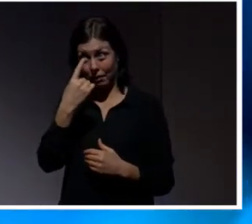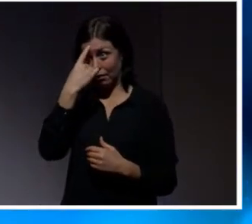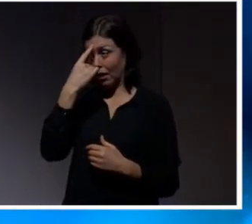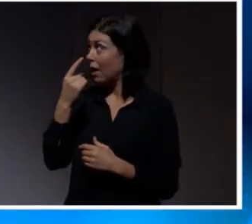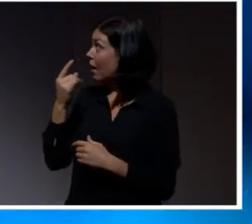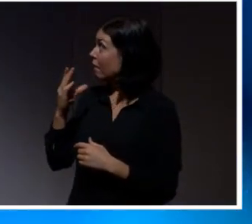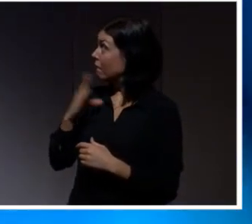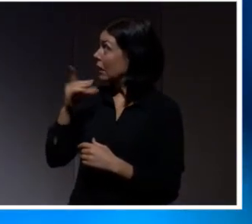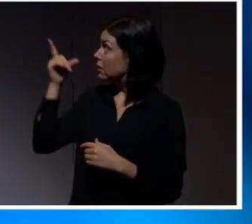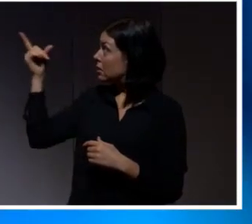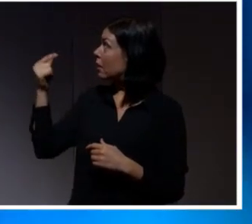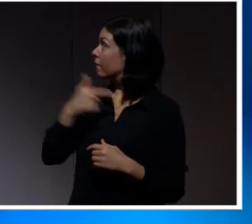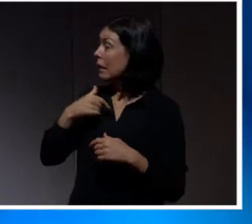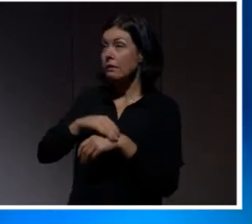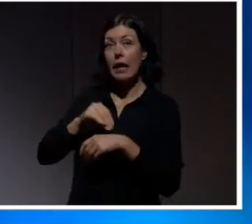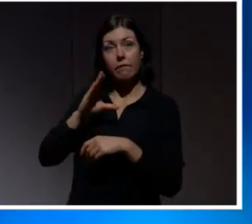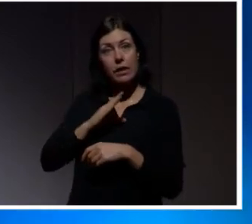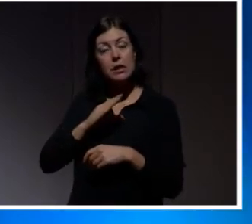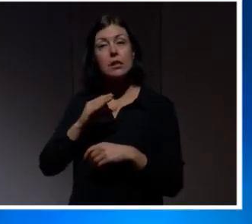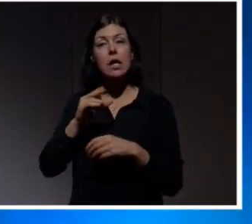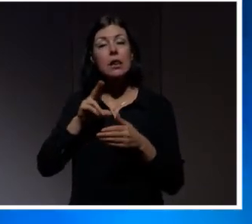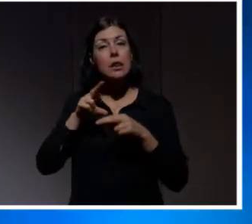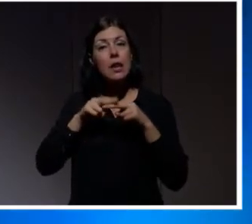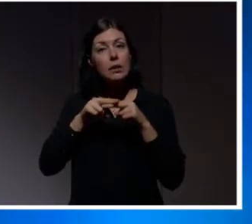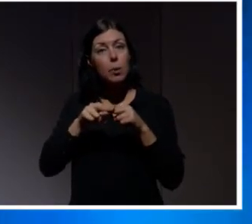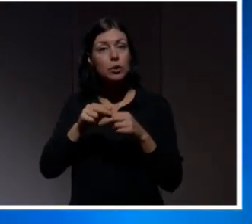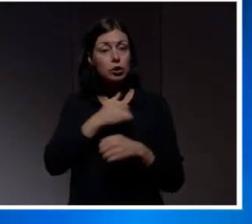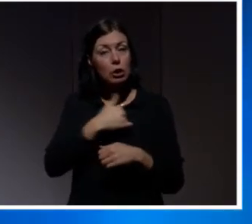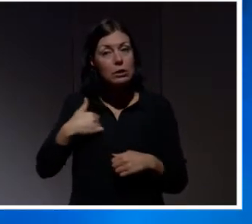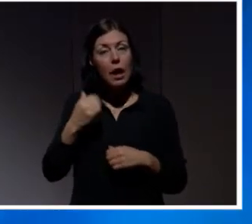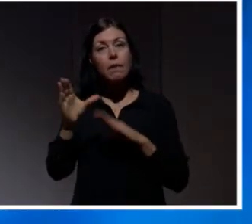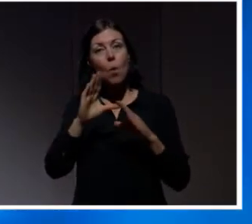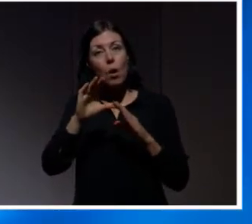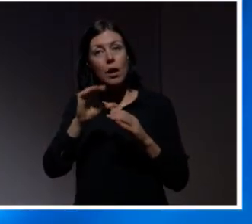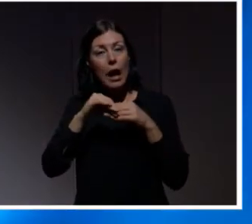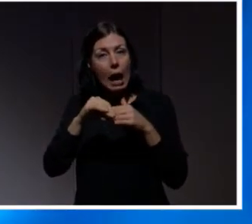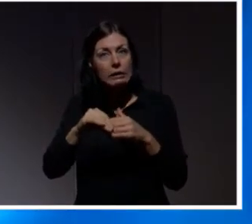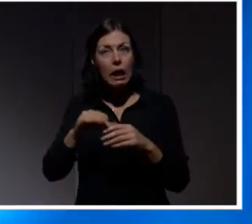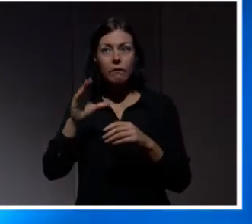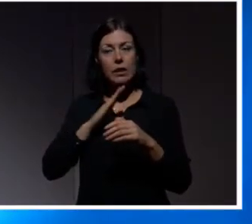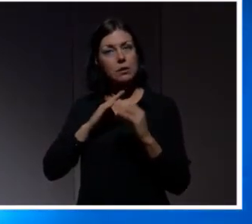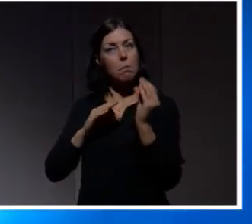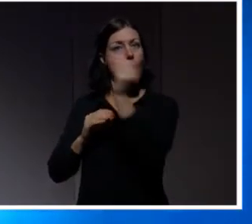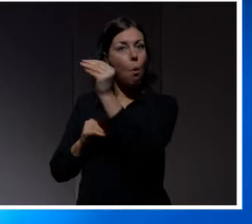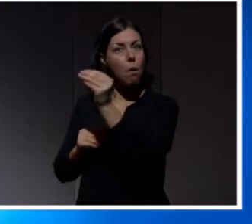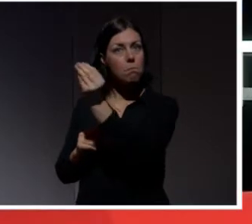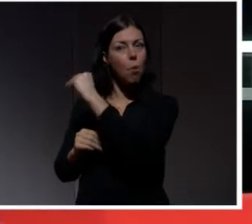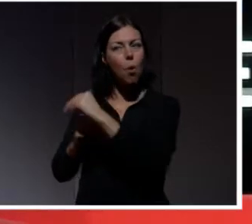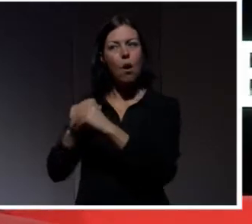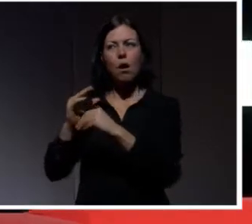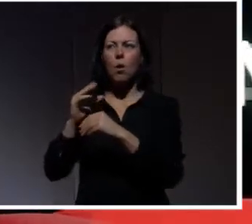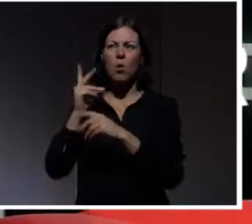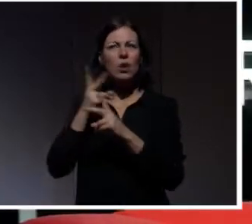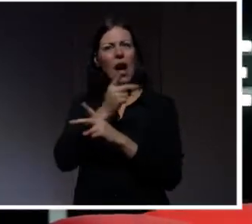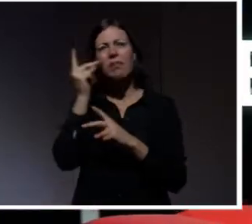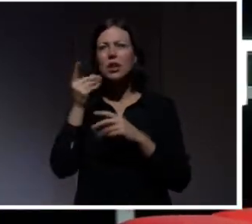har vårdguiden där uppe och vi har transportstyrelsen här nere. Och sen har vi alla möjliga. En stor blandning av olika typer av